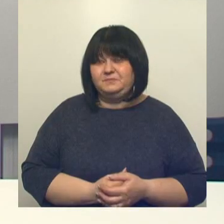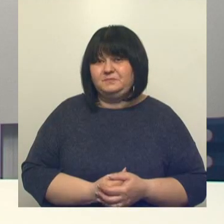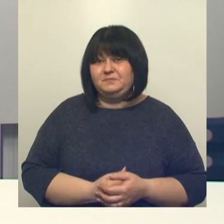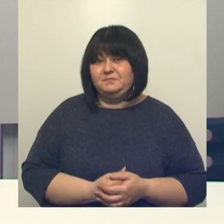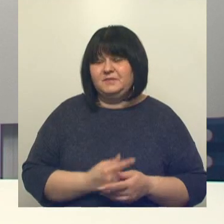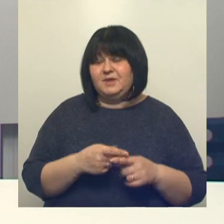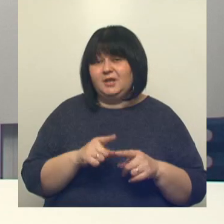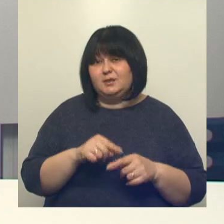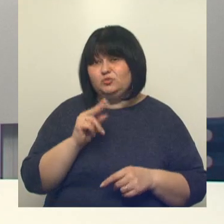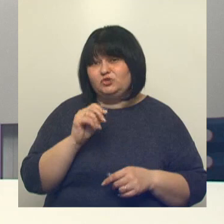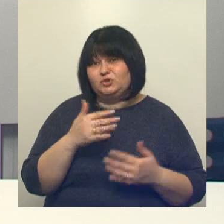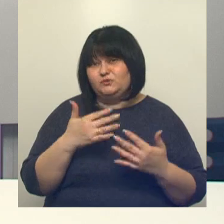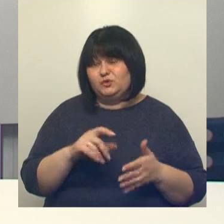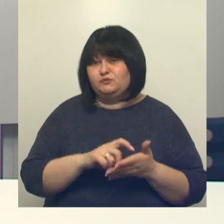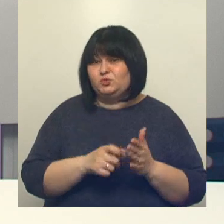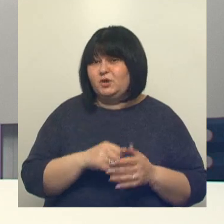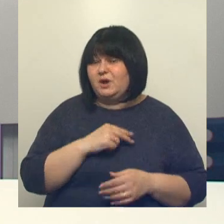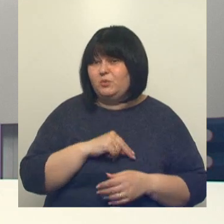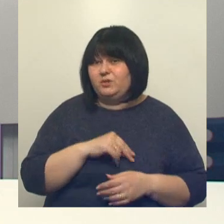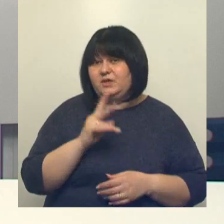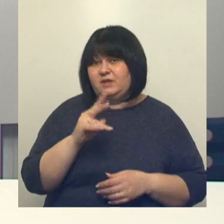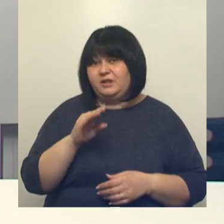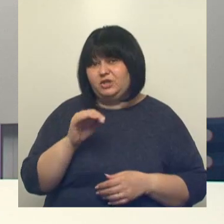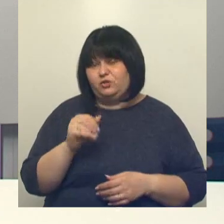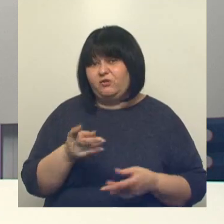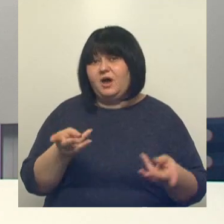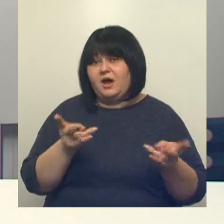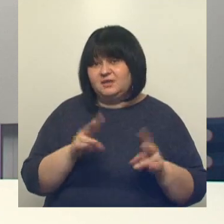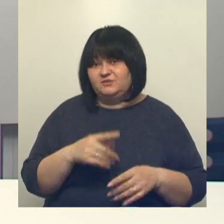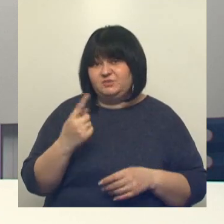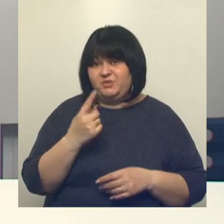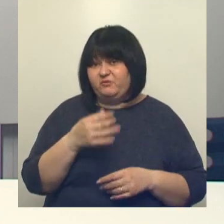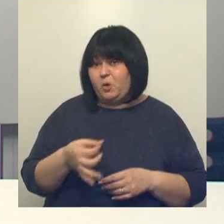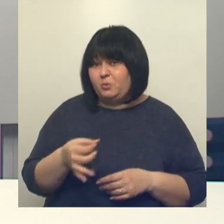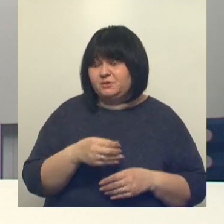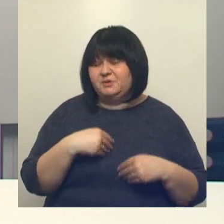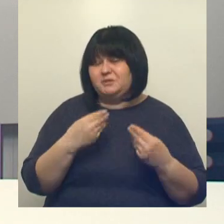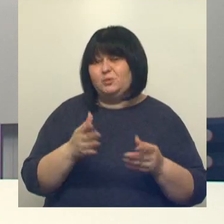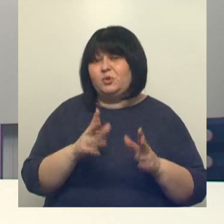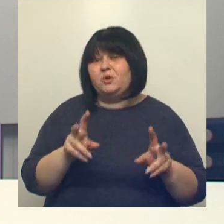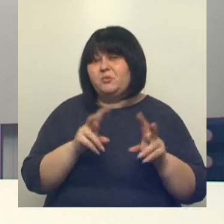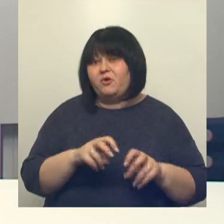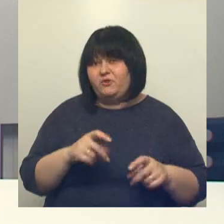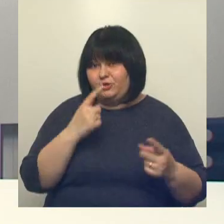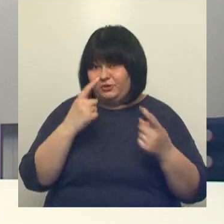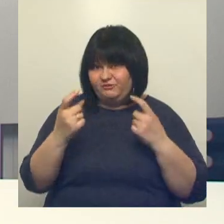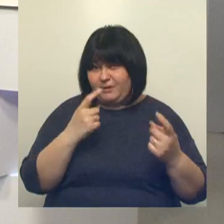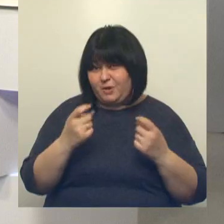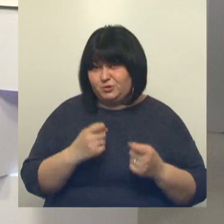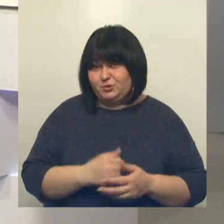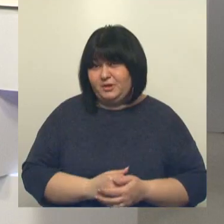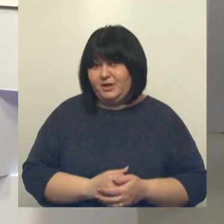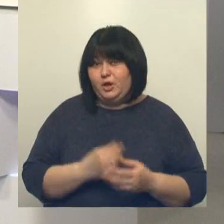К этому часу все. В студии работала Наталья Титова. Оставайтесь с первым областным. Мы даем только проверенную информацию.